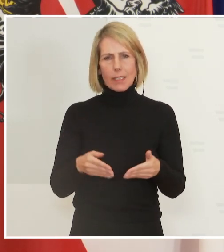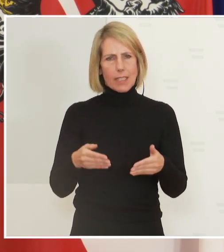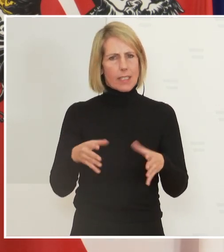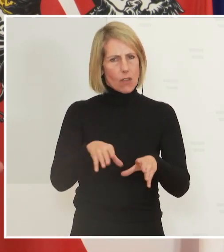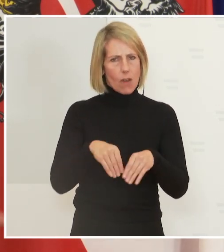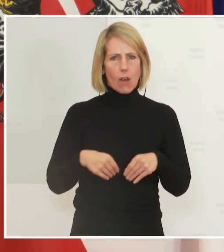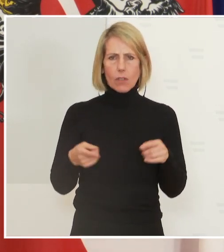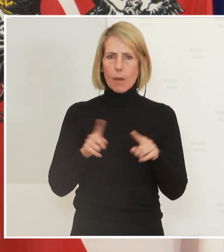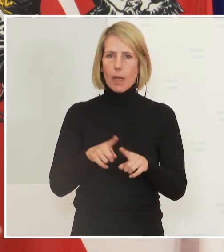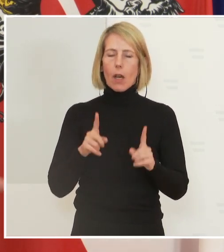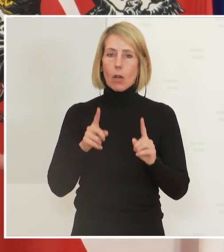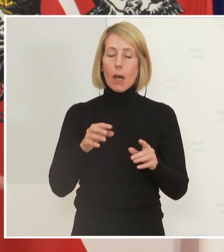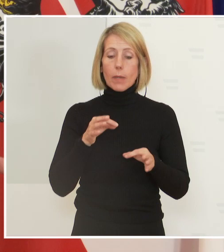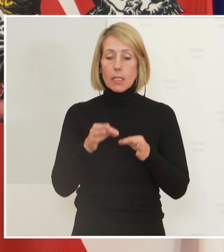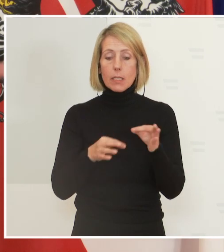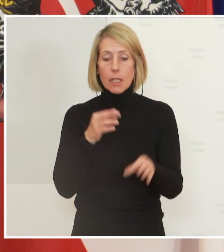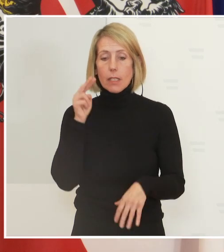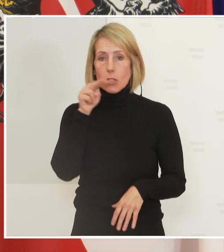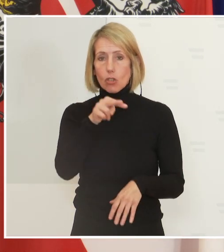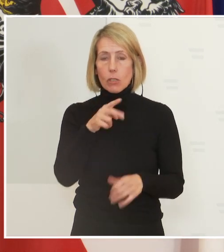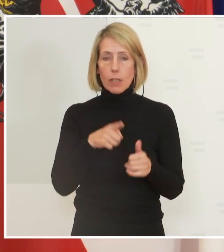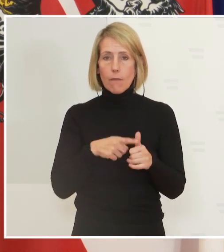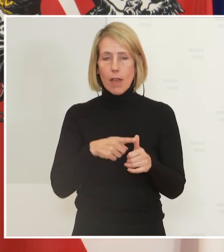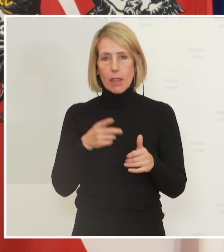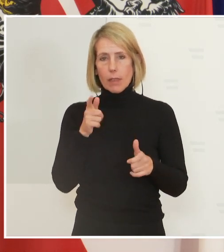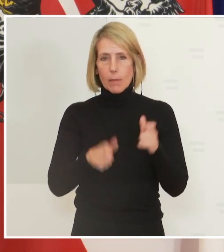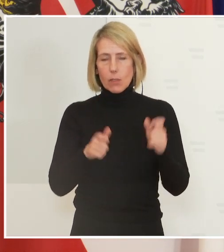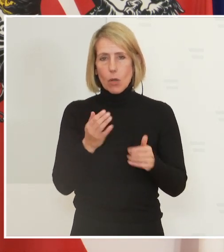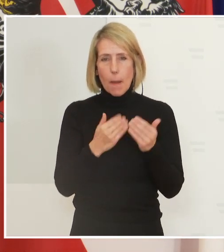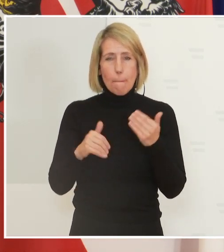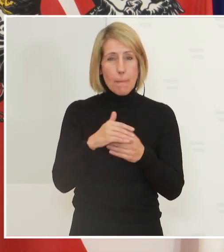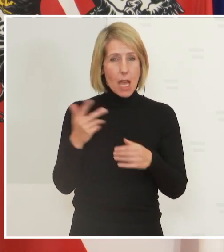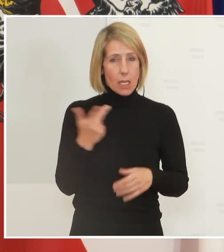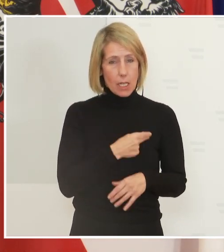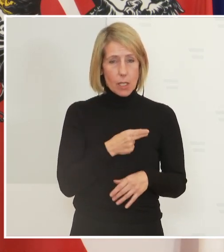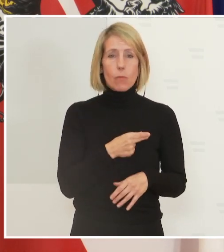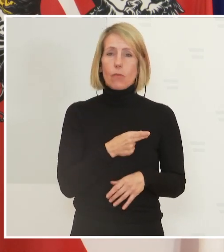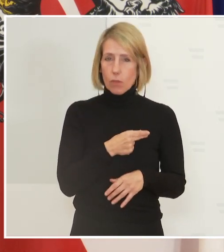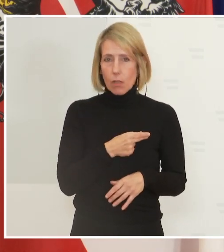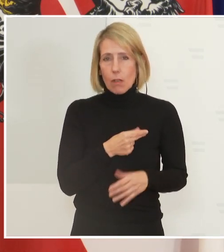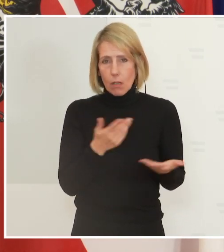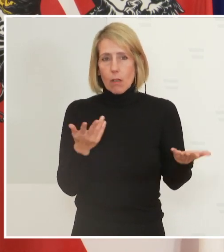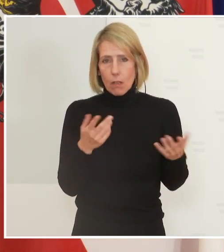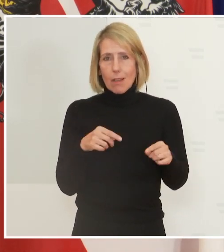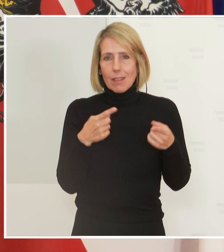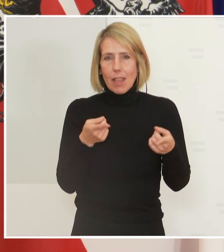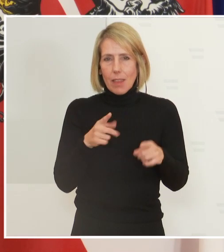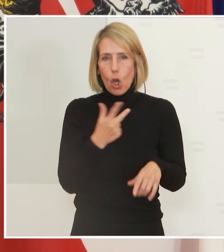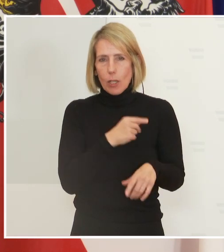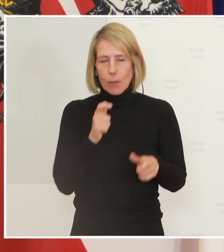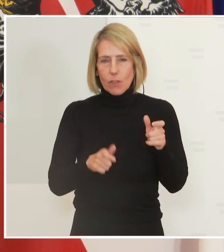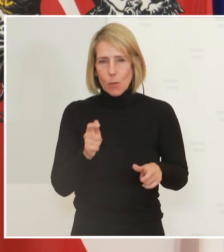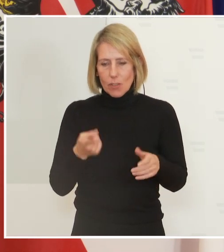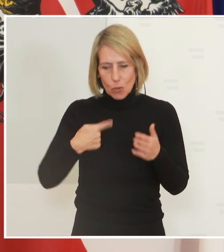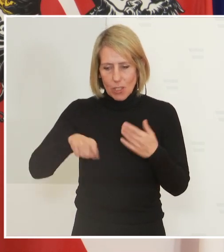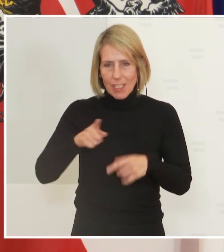statistisch gesehen, je mehr Menschen geimpft sind, desto mehr Geimpfte liegen dann auch im Spital. Trotzdem wissen wir, dass